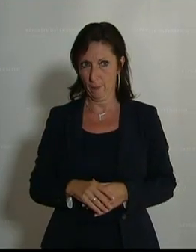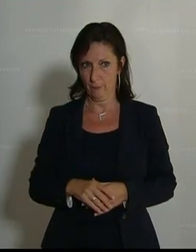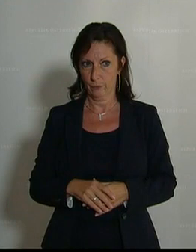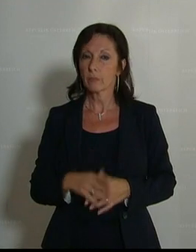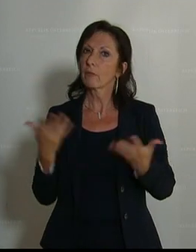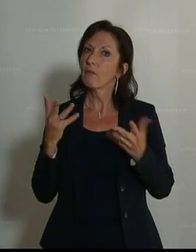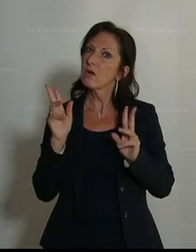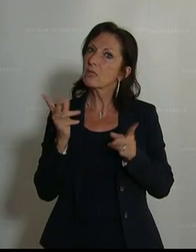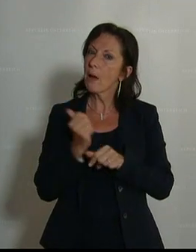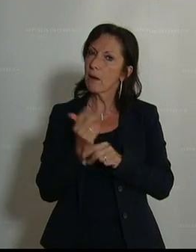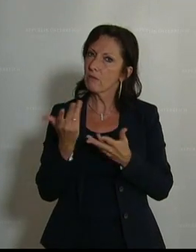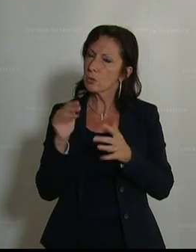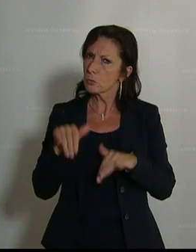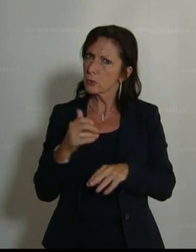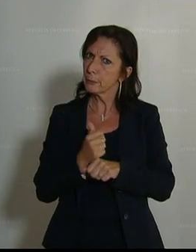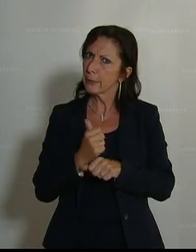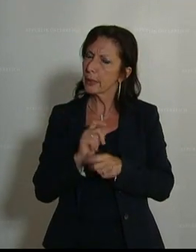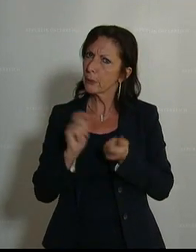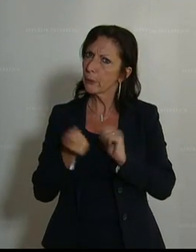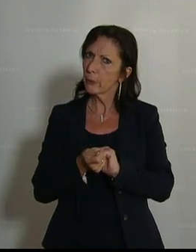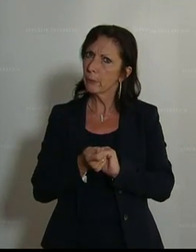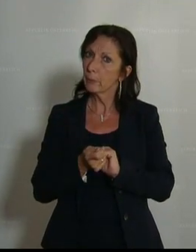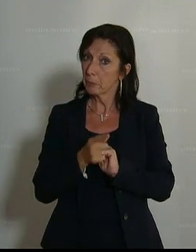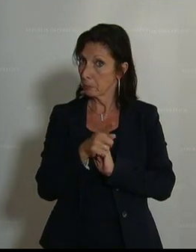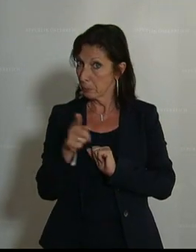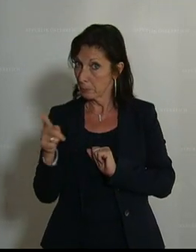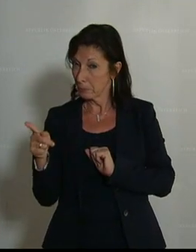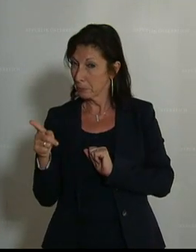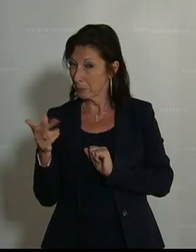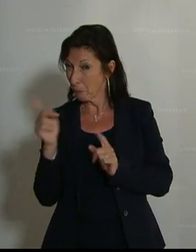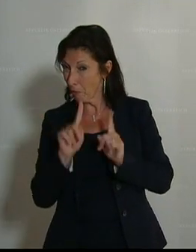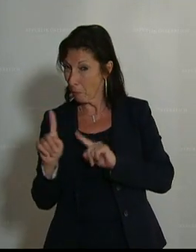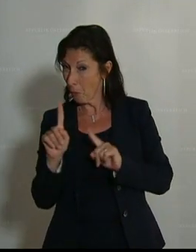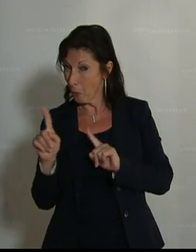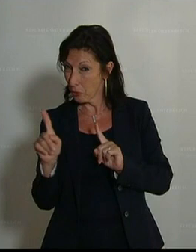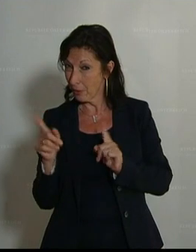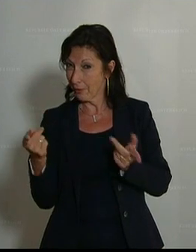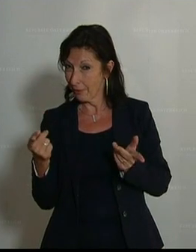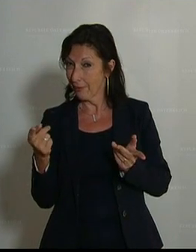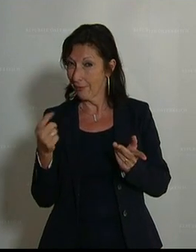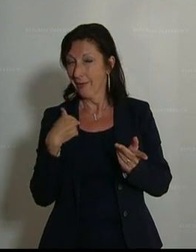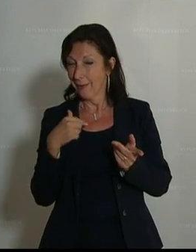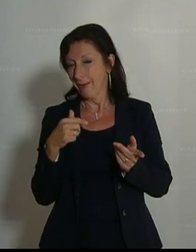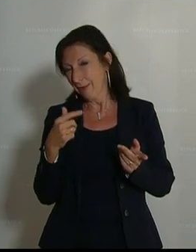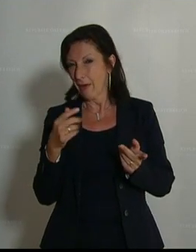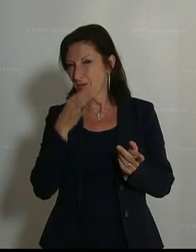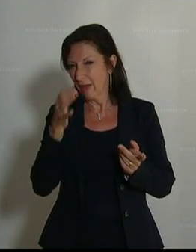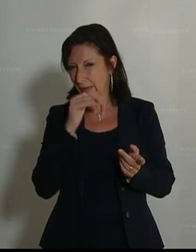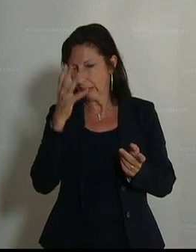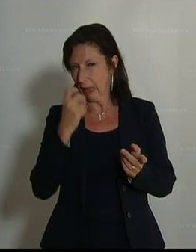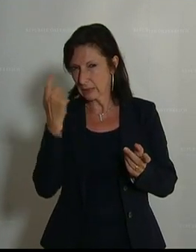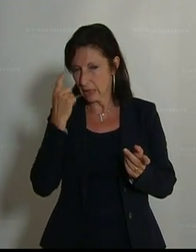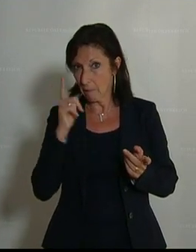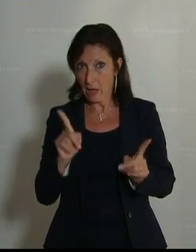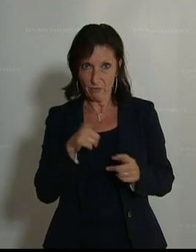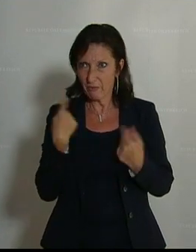Was können wir tun, was müssen wir tun, um das zu ändern? Auch das, Sie werden es vielleicht schon ahnen, ist eine rhetorische Frage, weil wir wissen ganz genau, was wir tun müssen.